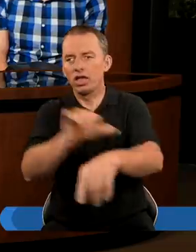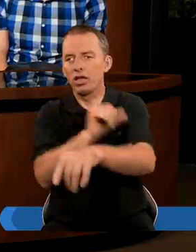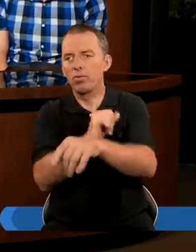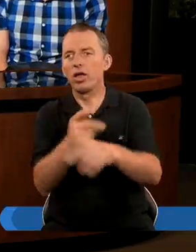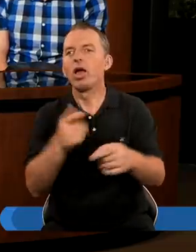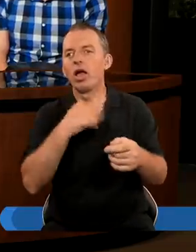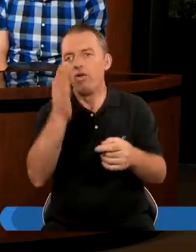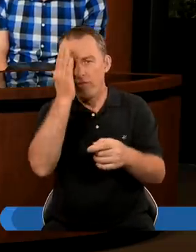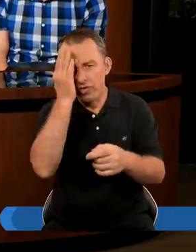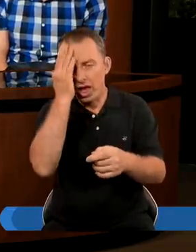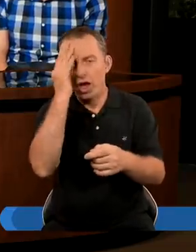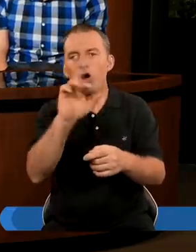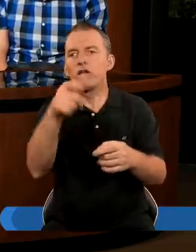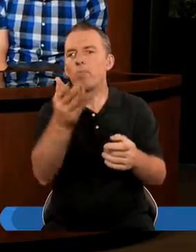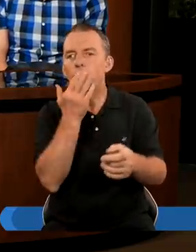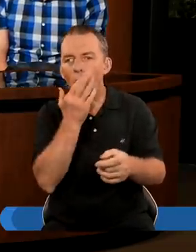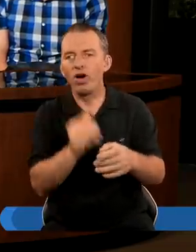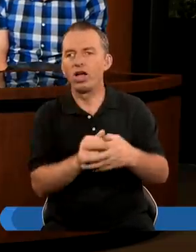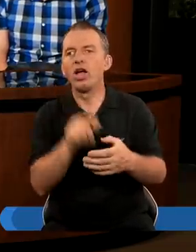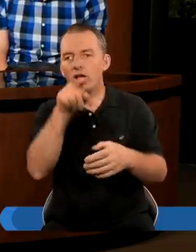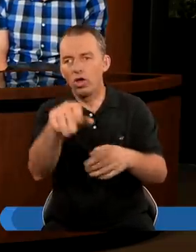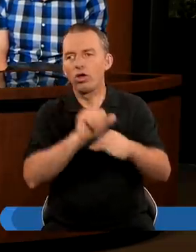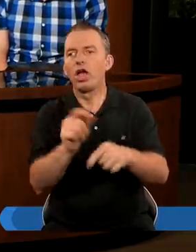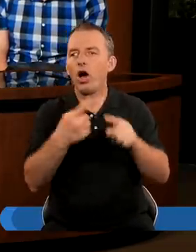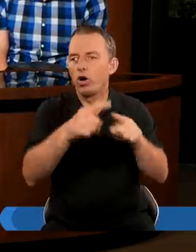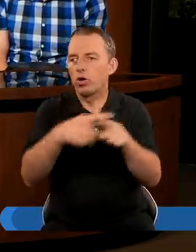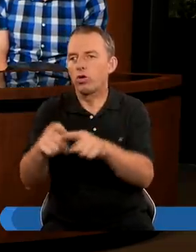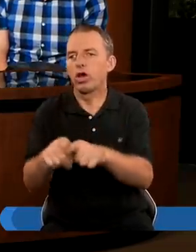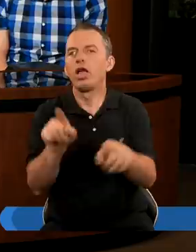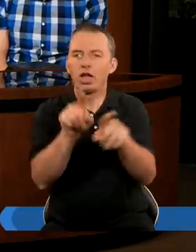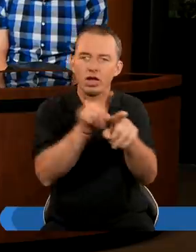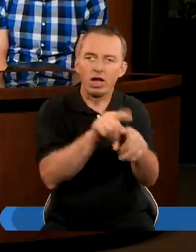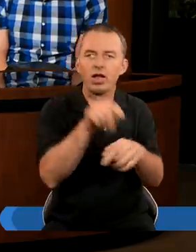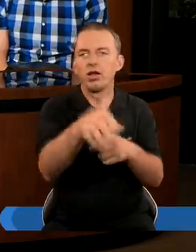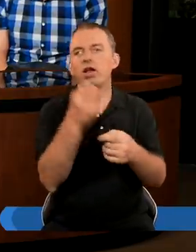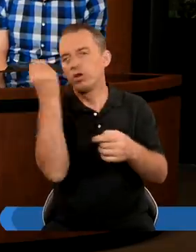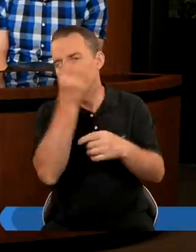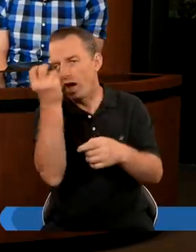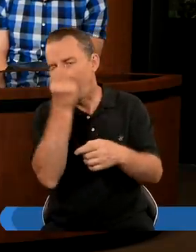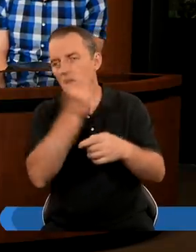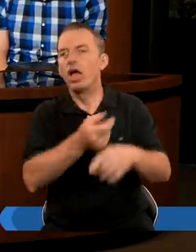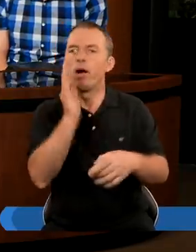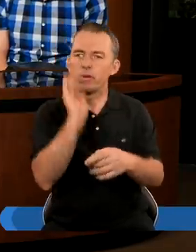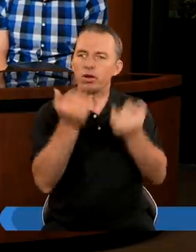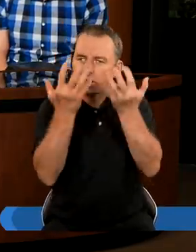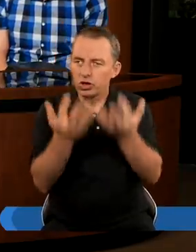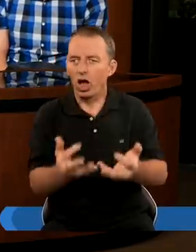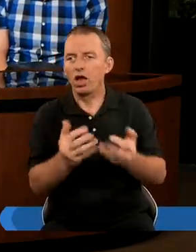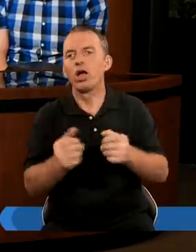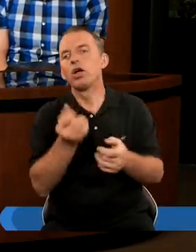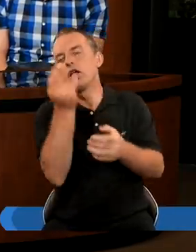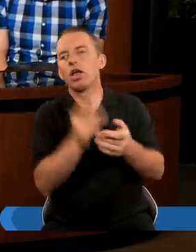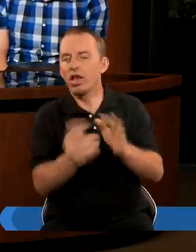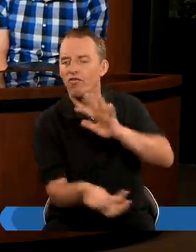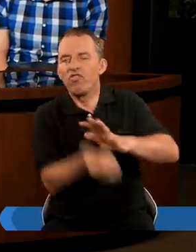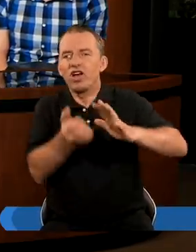też to samo imię Ale żebyśmy wiedzieli o kim mowa To jest to rozróżnienie I tutaj jest tak samo Takich ciekawostek będziemy chcieli